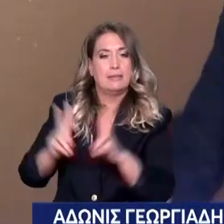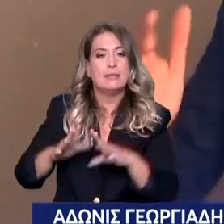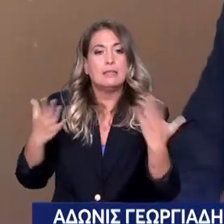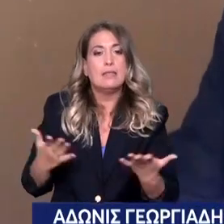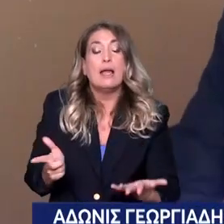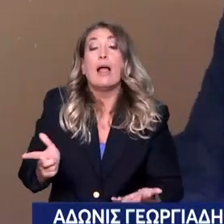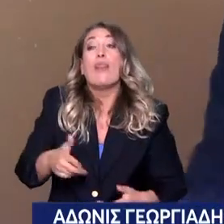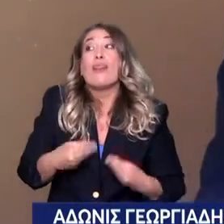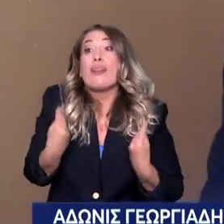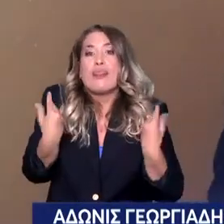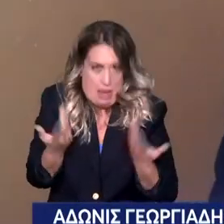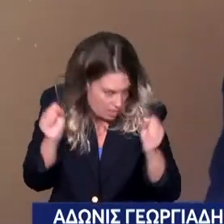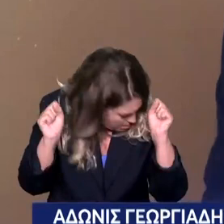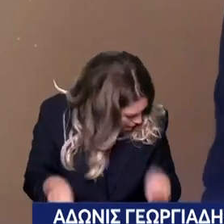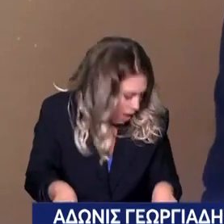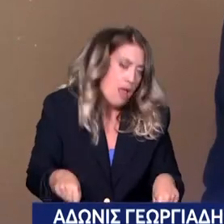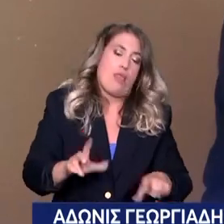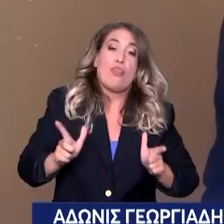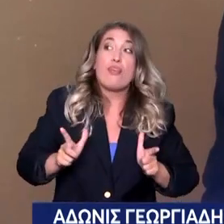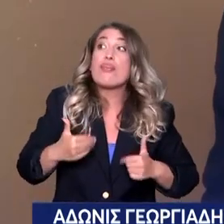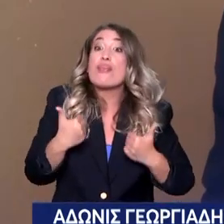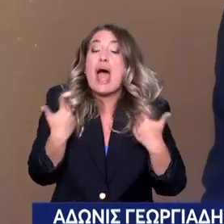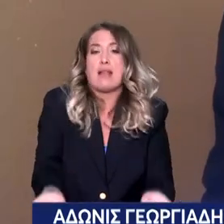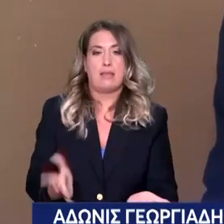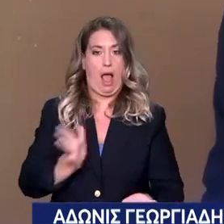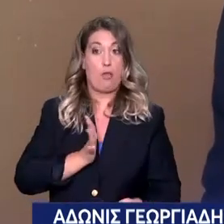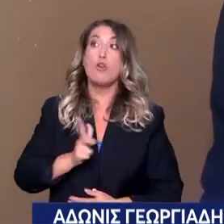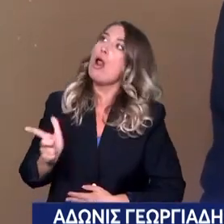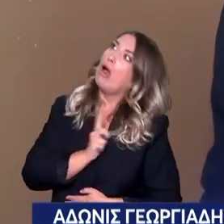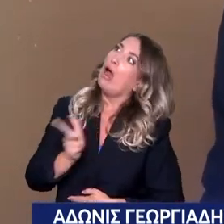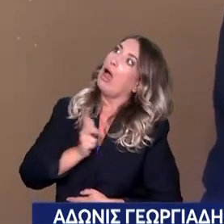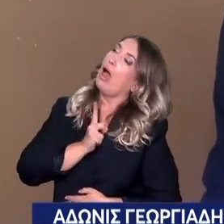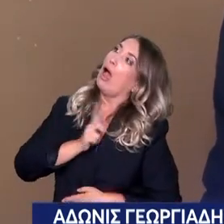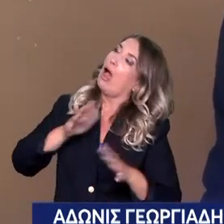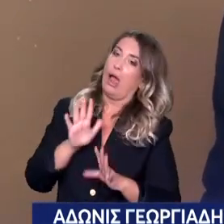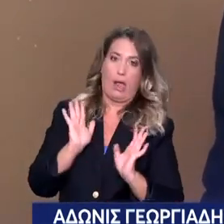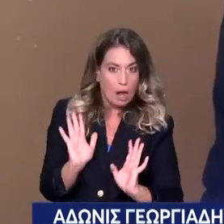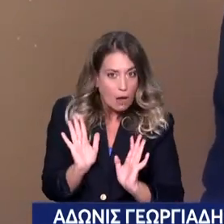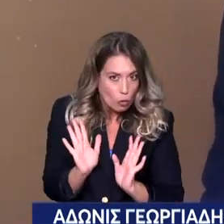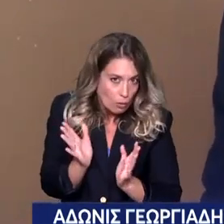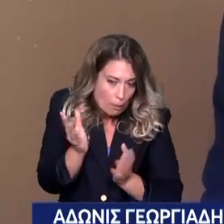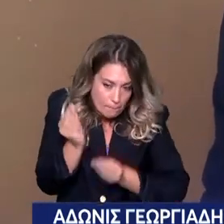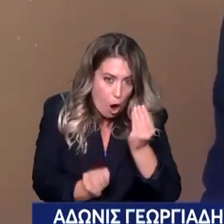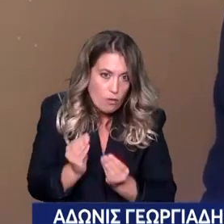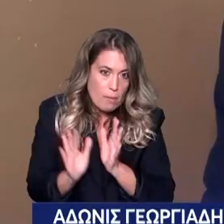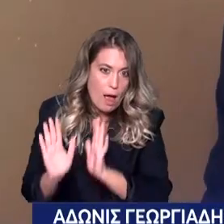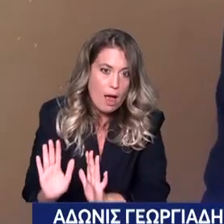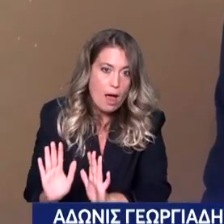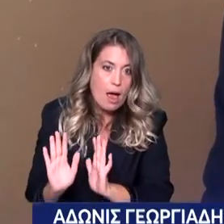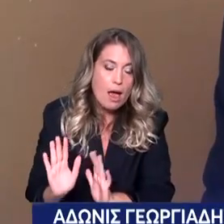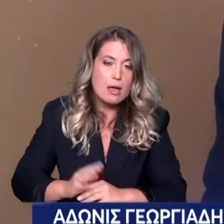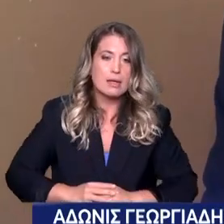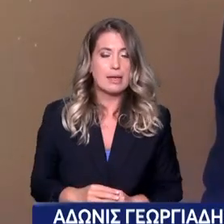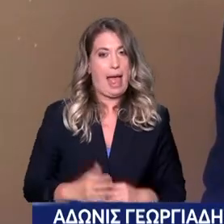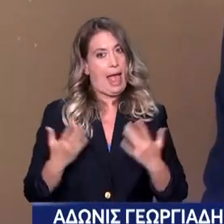περιμένουν τόσο στην εφημερία. Προσέξτε όμως αυτό που είναι το δημοσιογραφικό το πρόβλημα. Ξαναλέω τον τίτλο. Σε